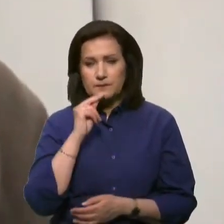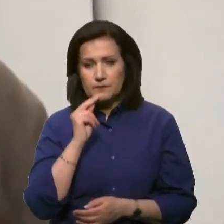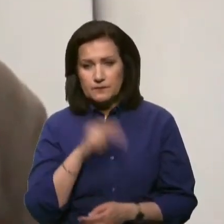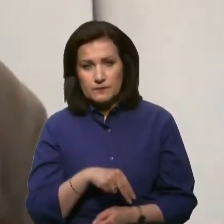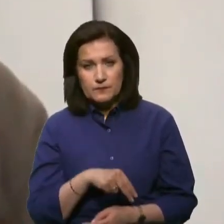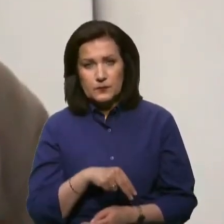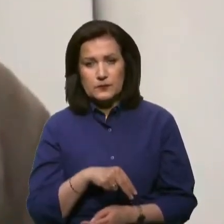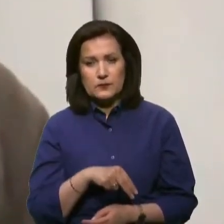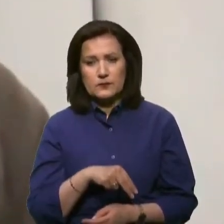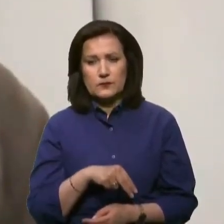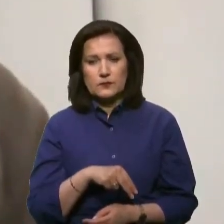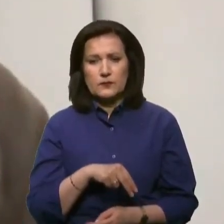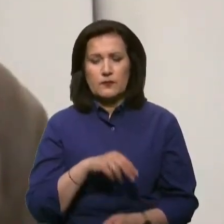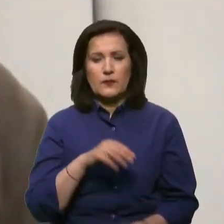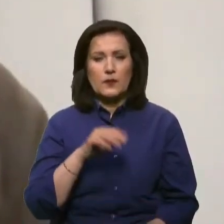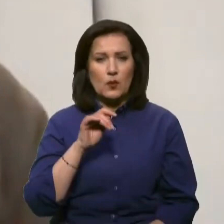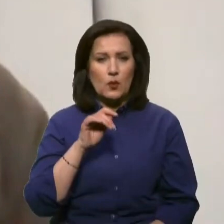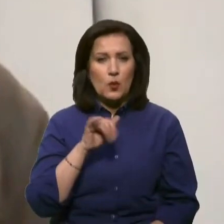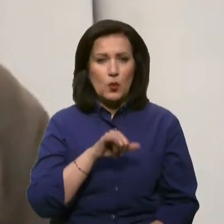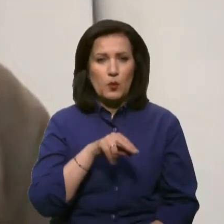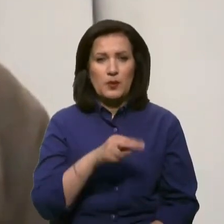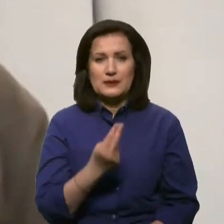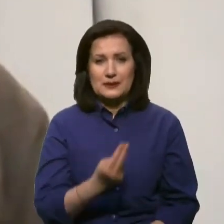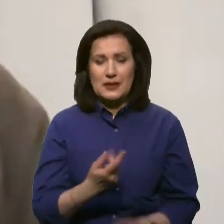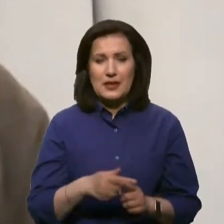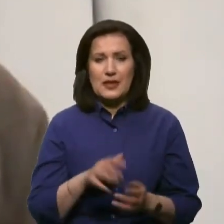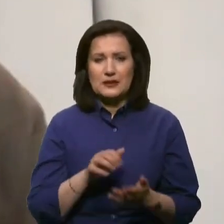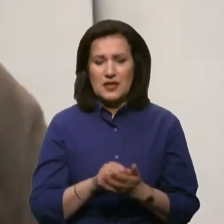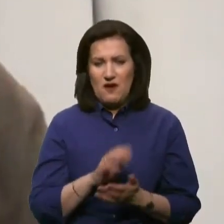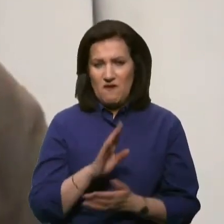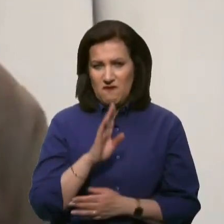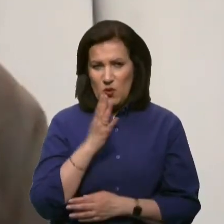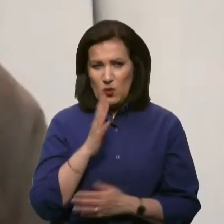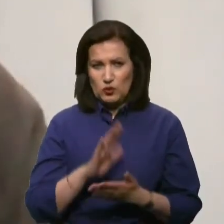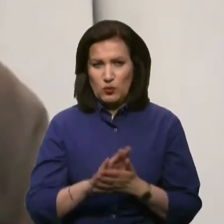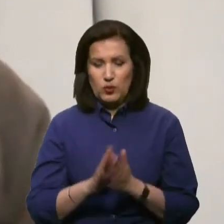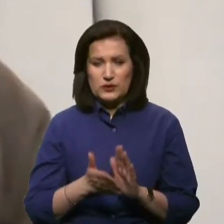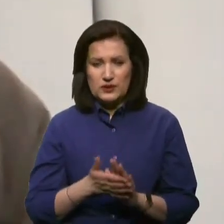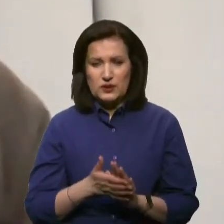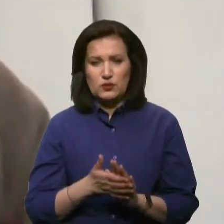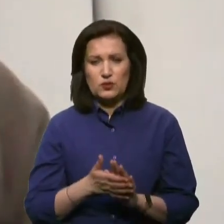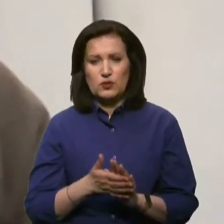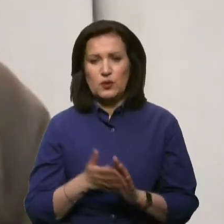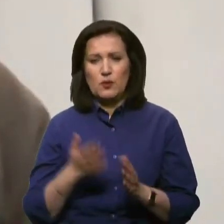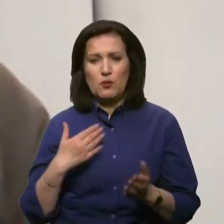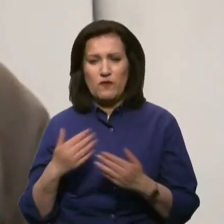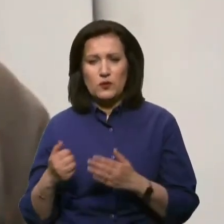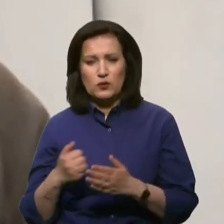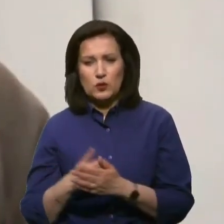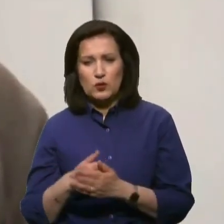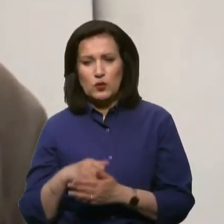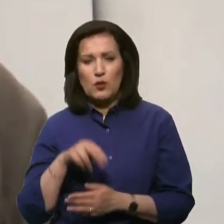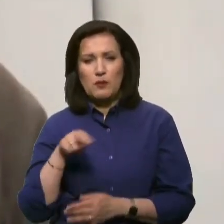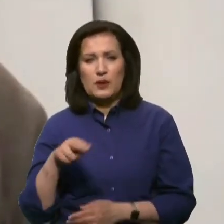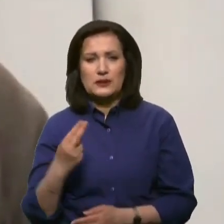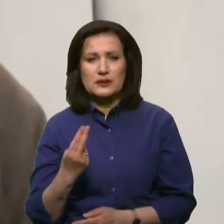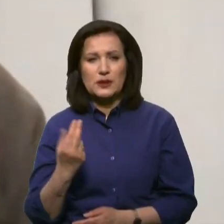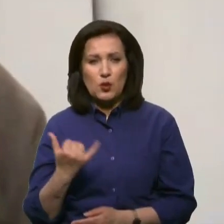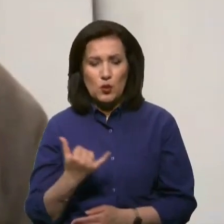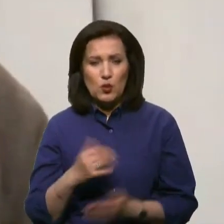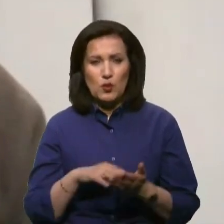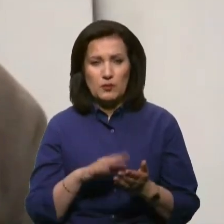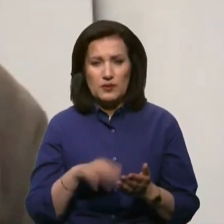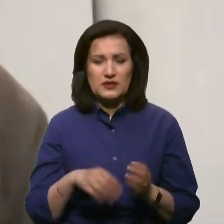провина самої УПЦ, яка зразу ж зайняла ворожу позицію по відношенню до ПЦУ, зразу після